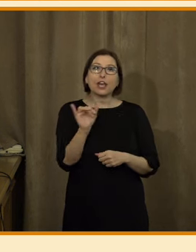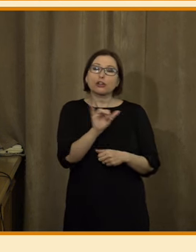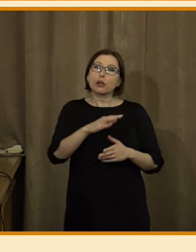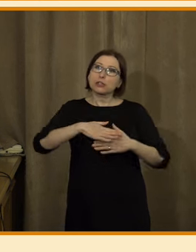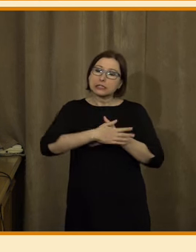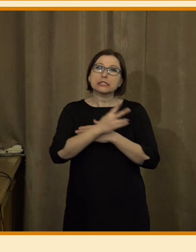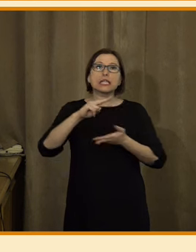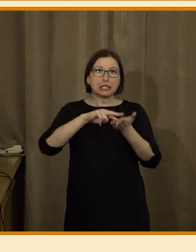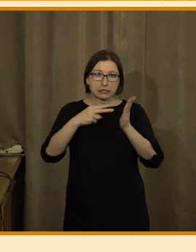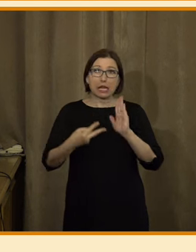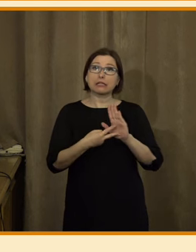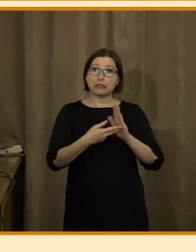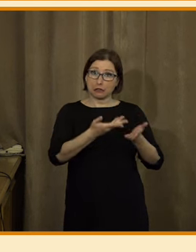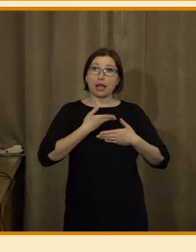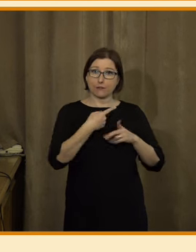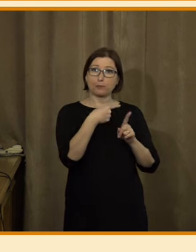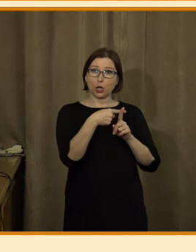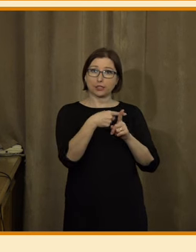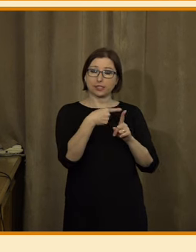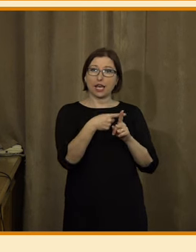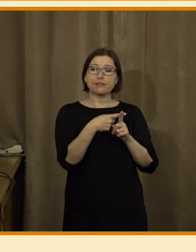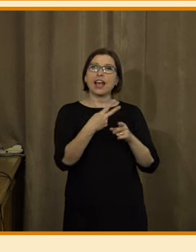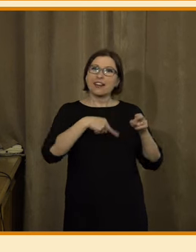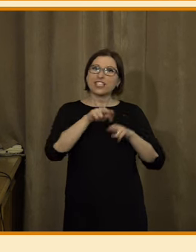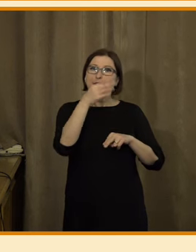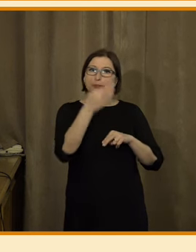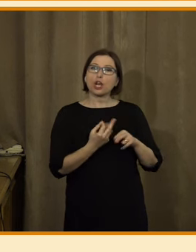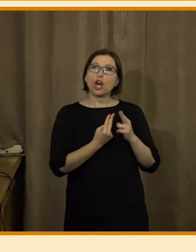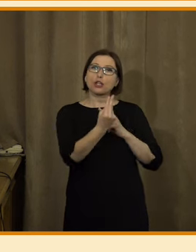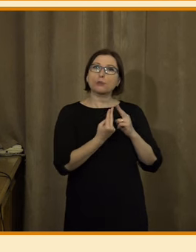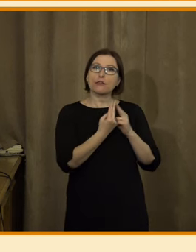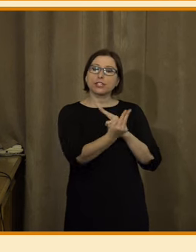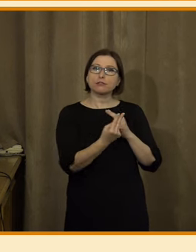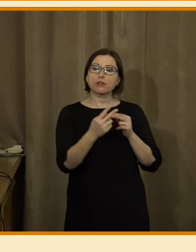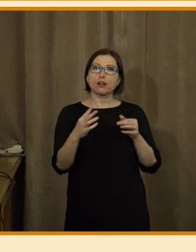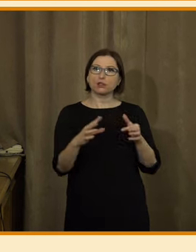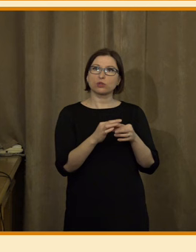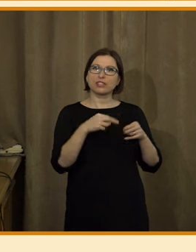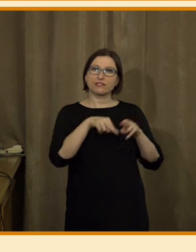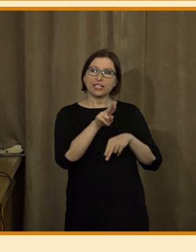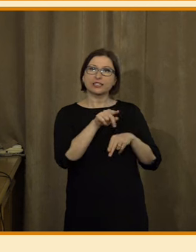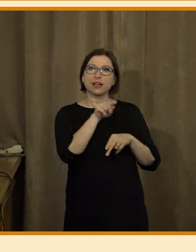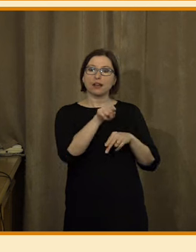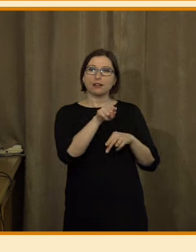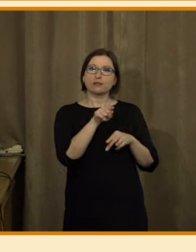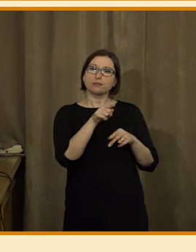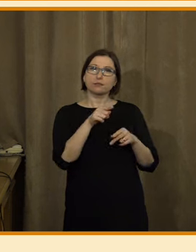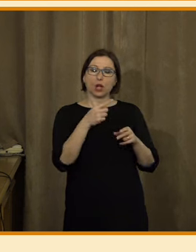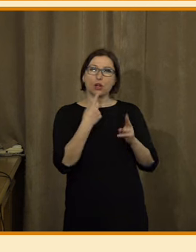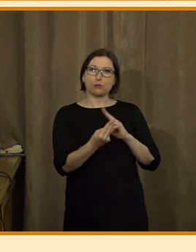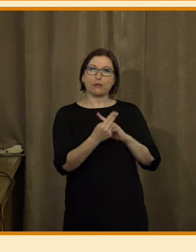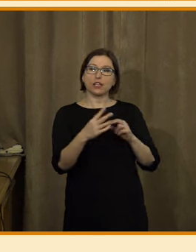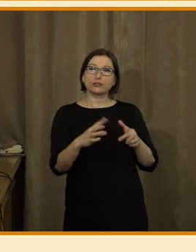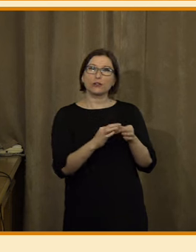vnímají technologie pozitivně, vlastně v drtivé většině odpovídají nebo v podstatně větší části odpovídají na to, že